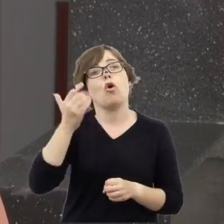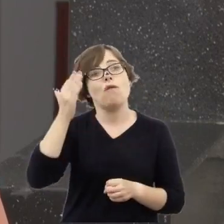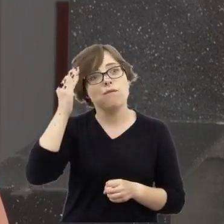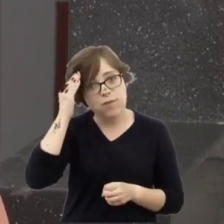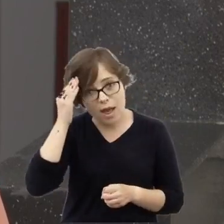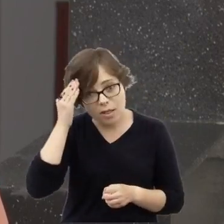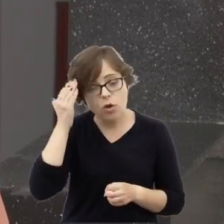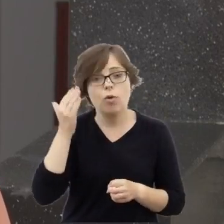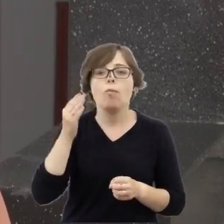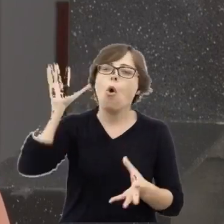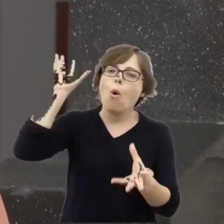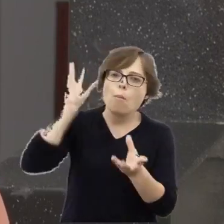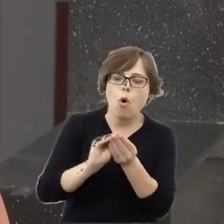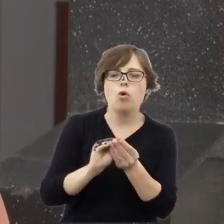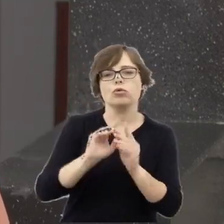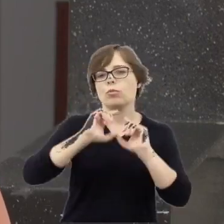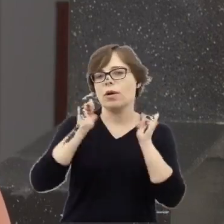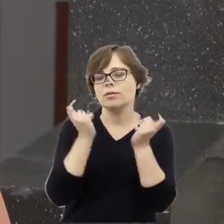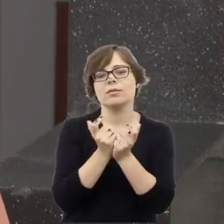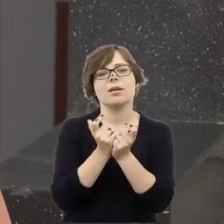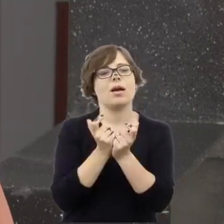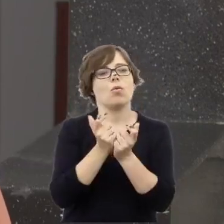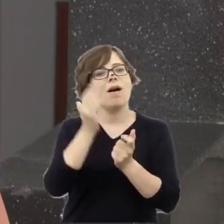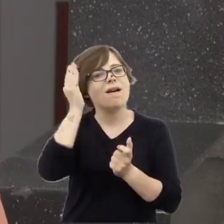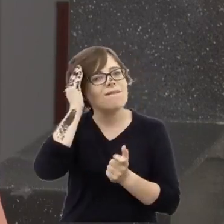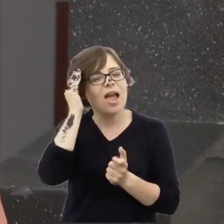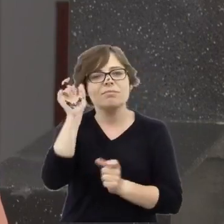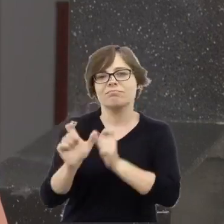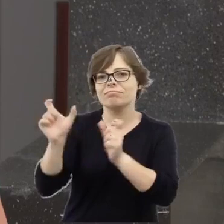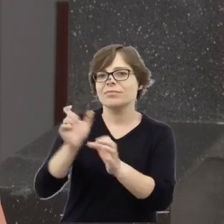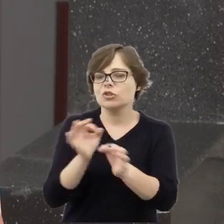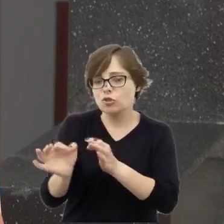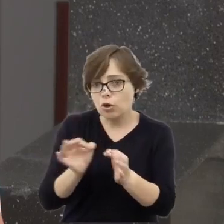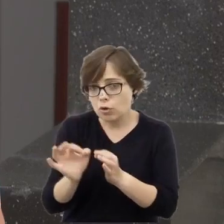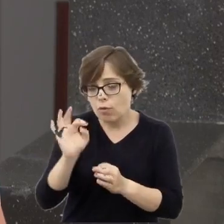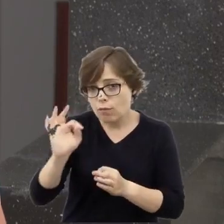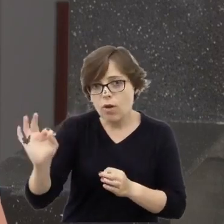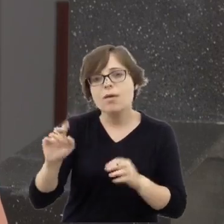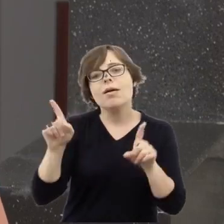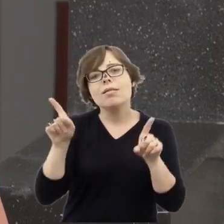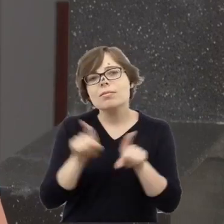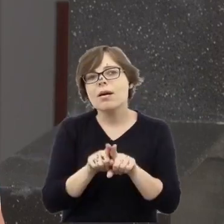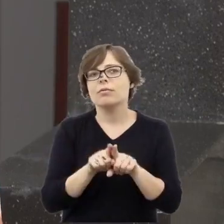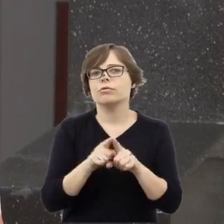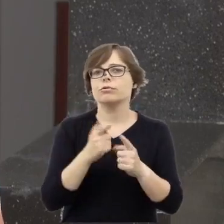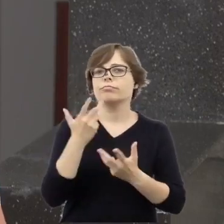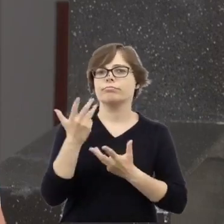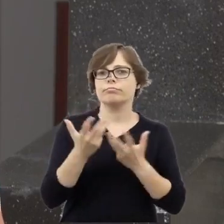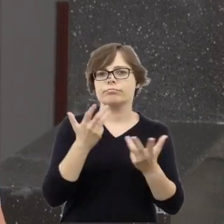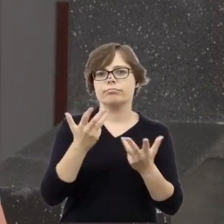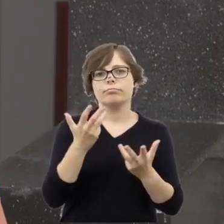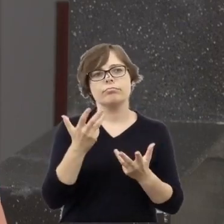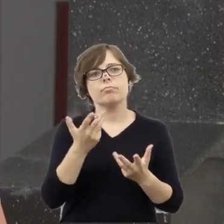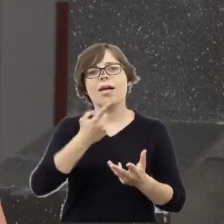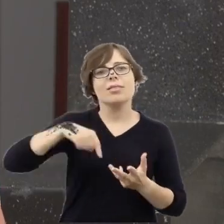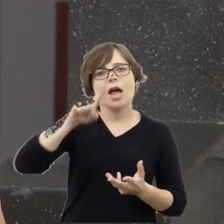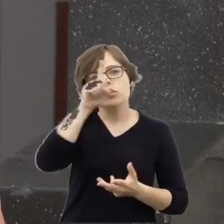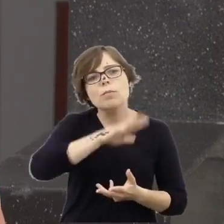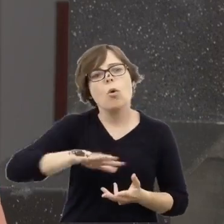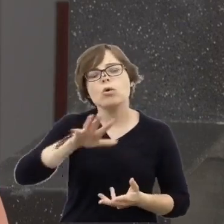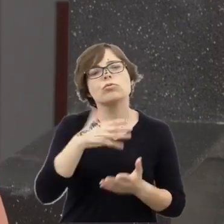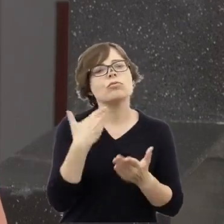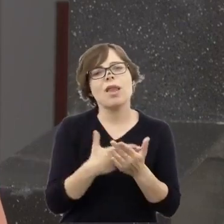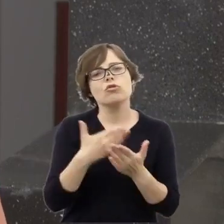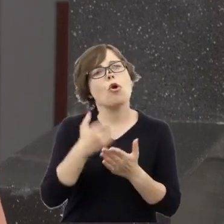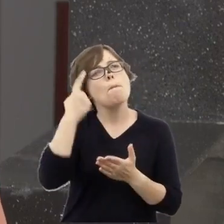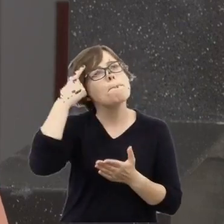wiedzę historyków, ale też odnieść się do funkcji, jaką pełni pamięć w naszym społeczeństwie